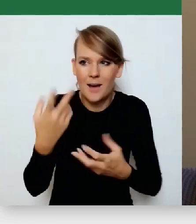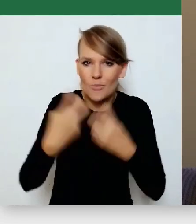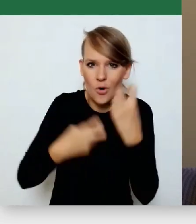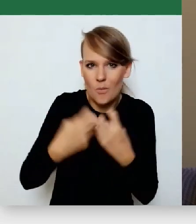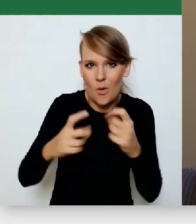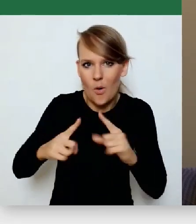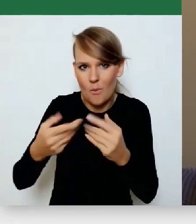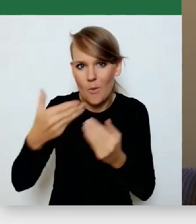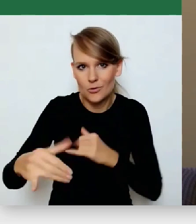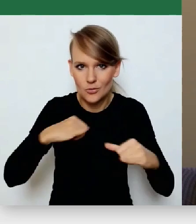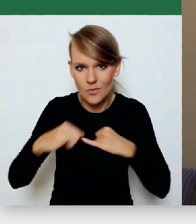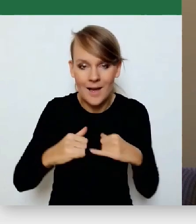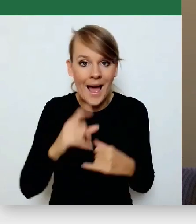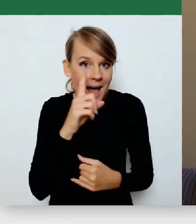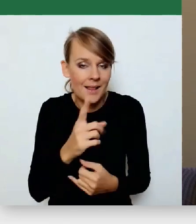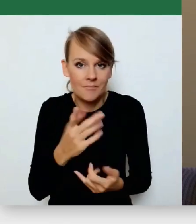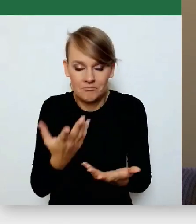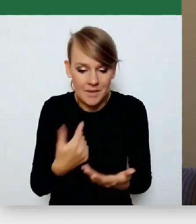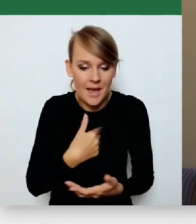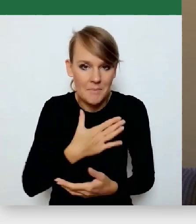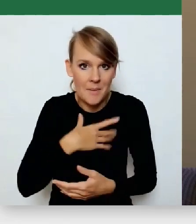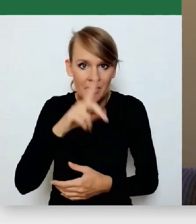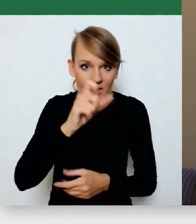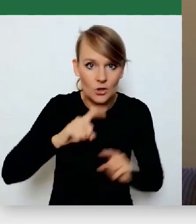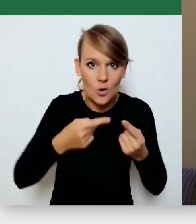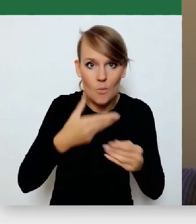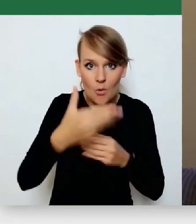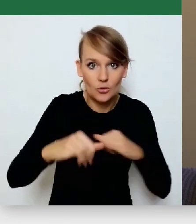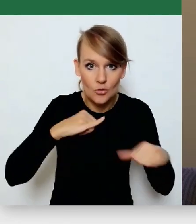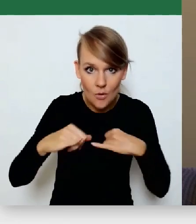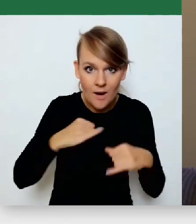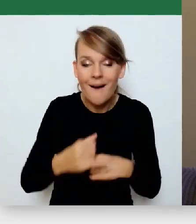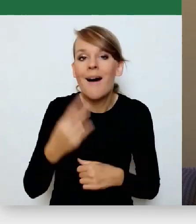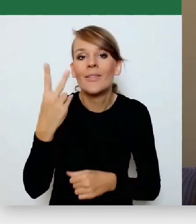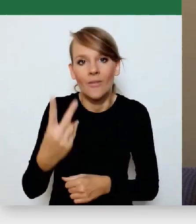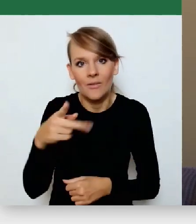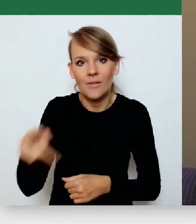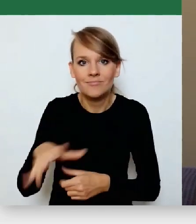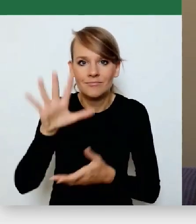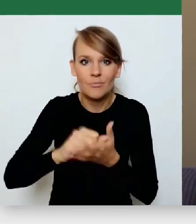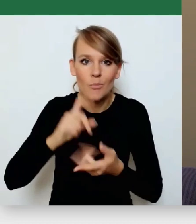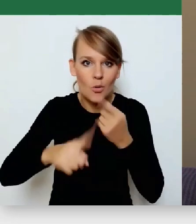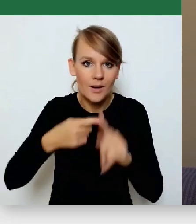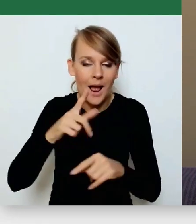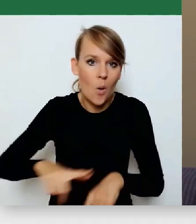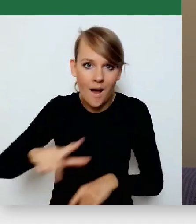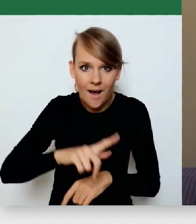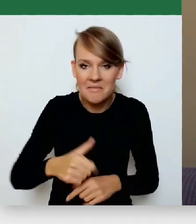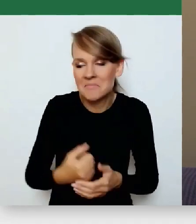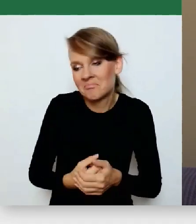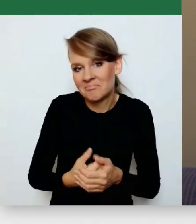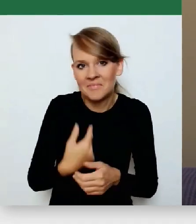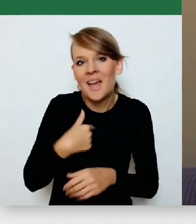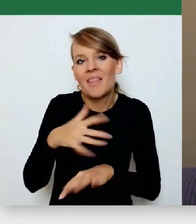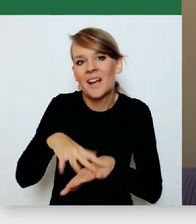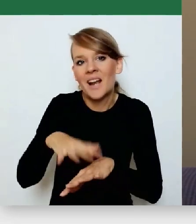ale jeżeli ja mam 200 organizacji pozarządowych, a dwie są takie, które zajmują się polityką lokalną, no to dla mnie ja ich traktuję już jako polityków, a nie jako